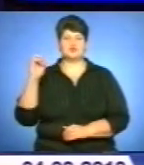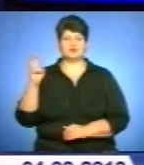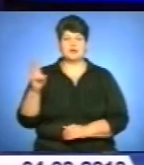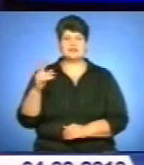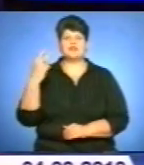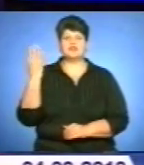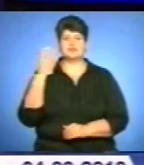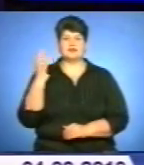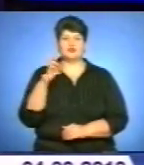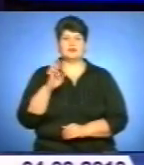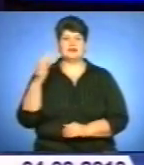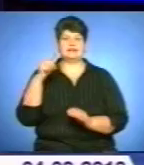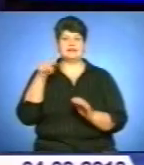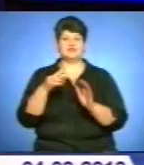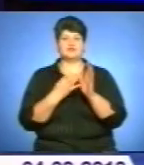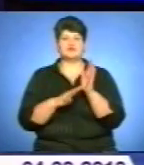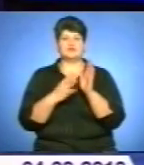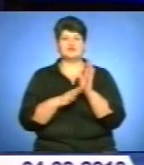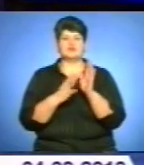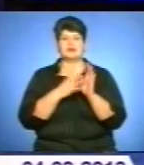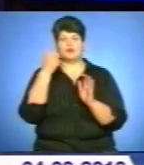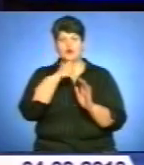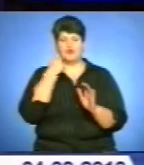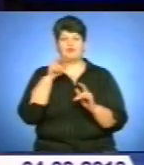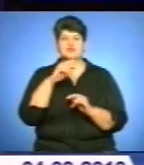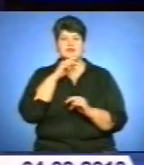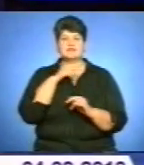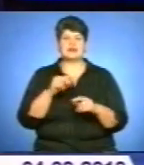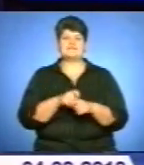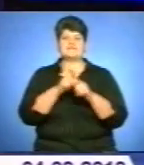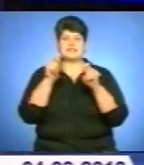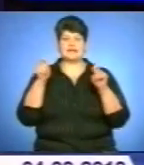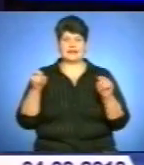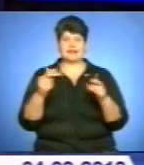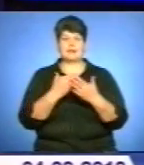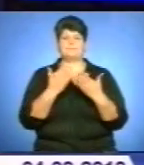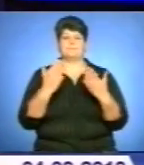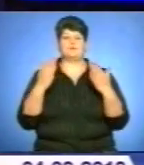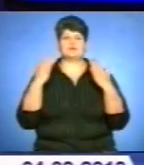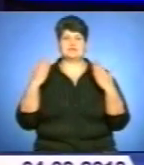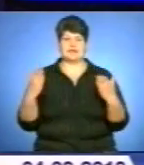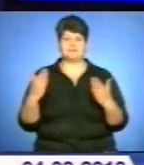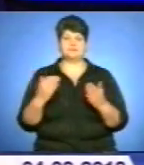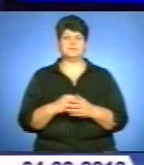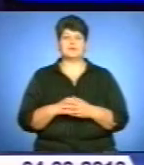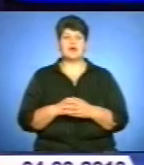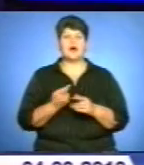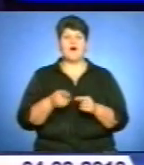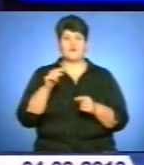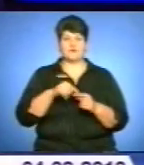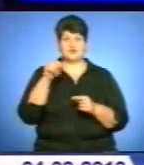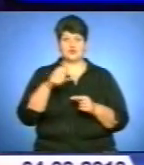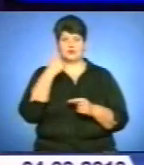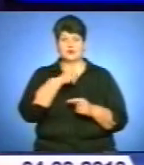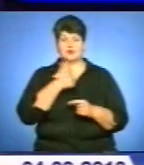1999 року у Чернівцях відкрили меморіальний музей видатному композитору і поету. А в цьогорічний день